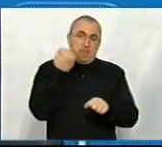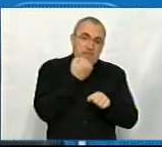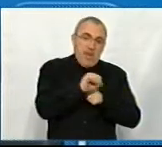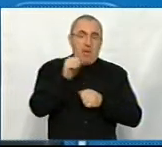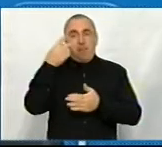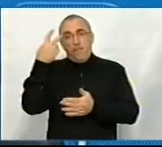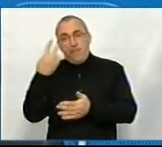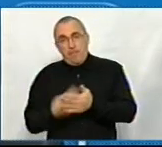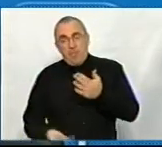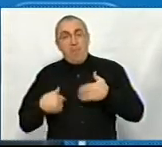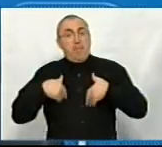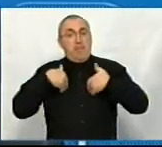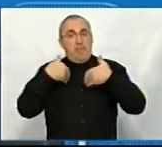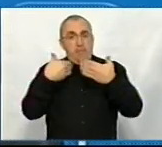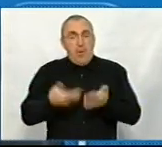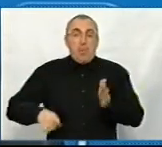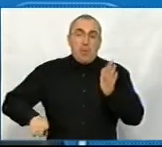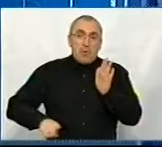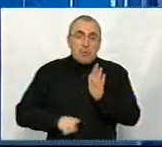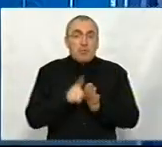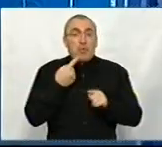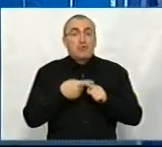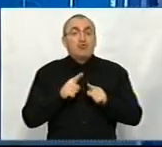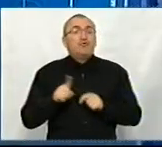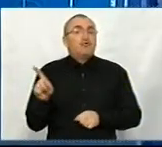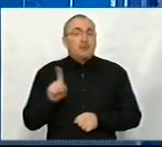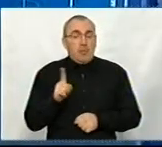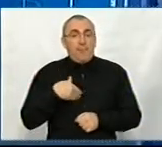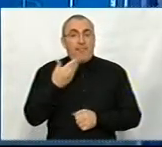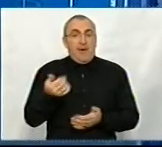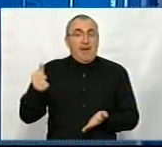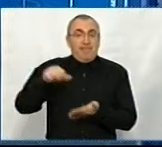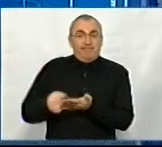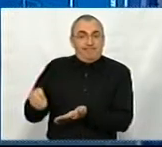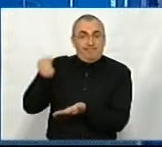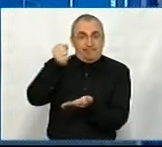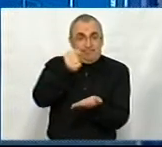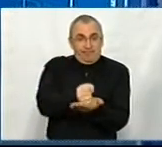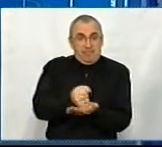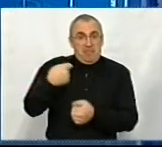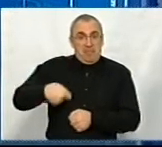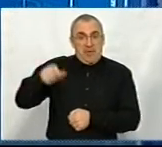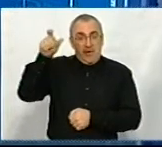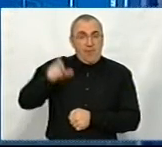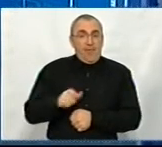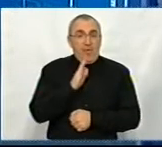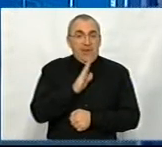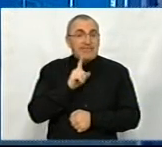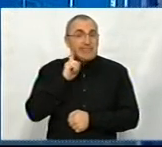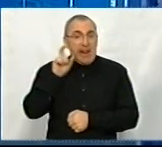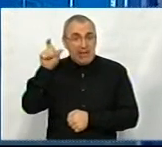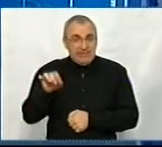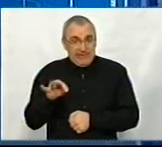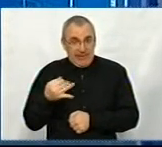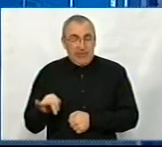власне, пропоную розпочати ось з чого. Вас представив наприкінці серпня сам президент Володимир Зеленський, але